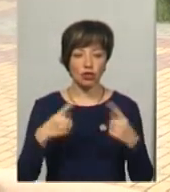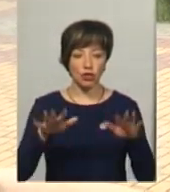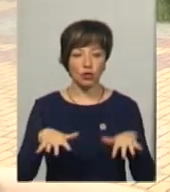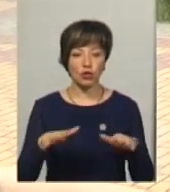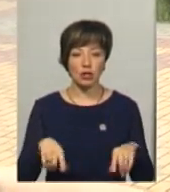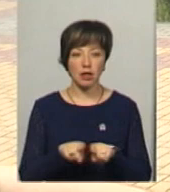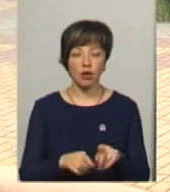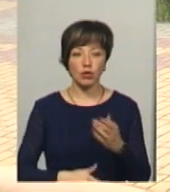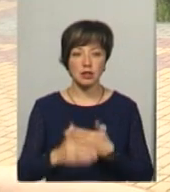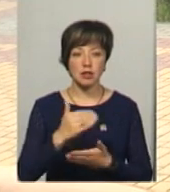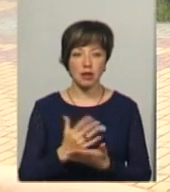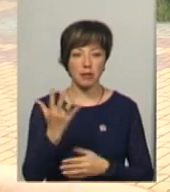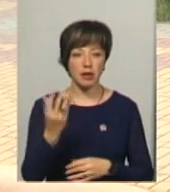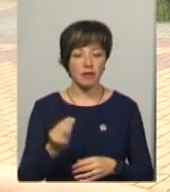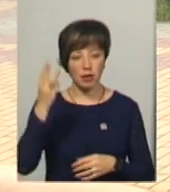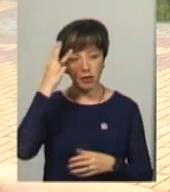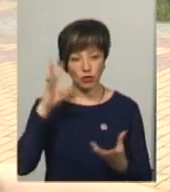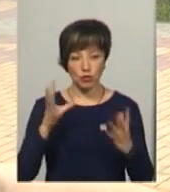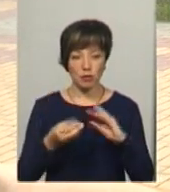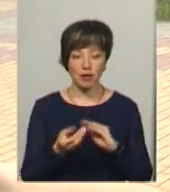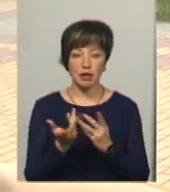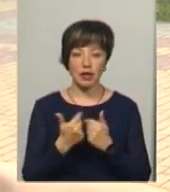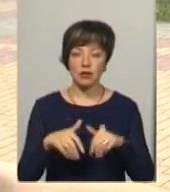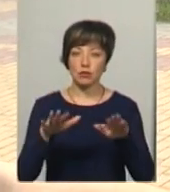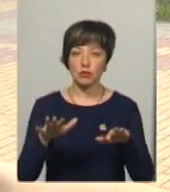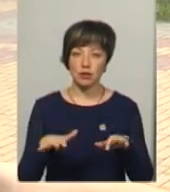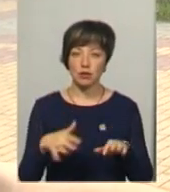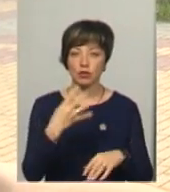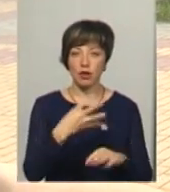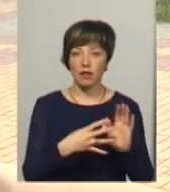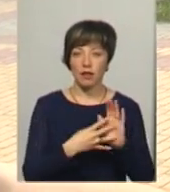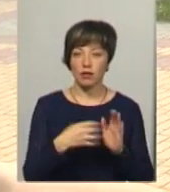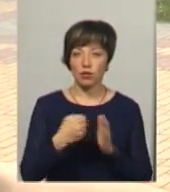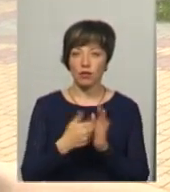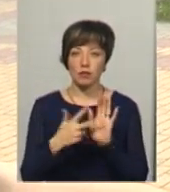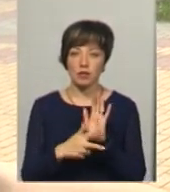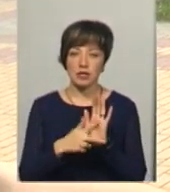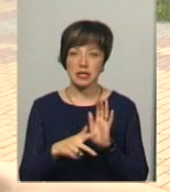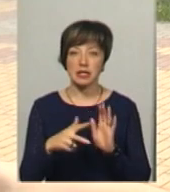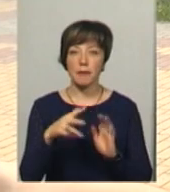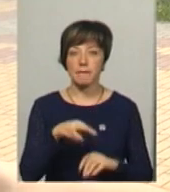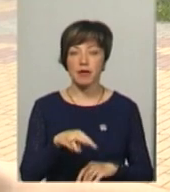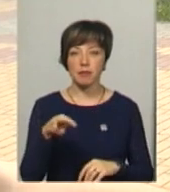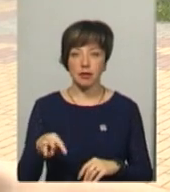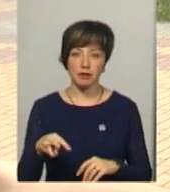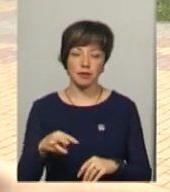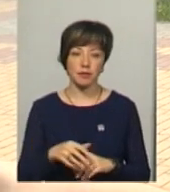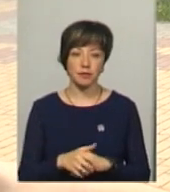Так, за останні п'ять днів на Хмельниччині сумарна кількість опадів склала від 49 до 87 міліметрів.